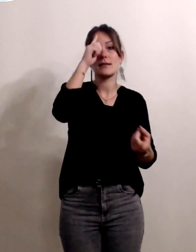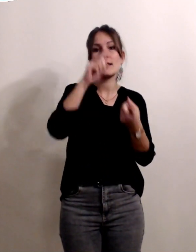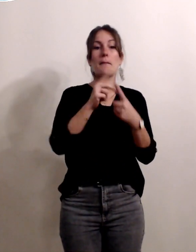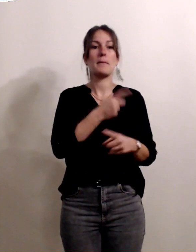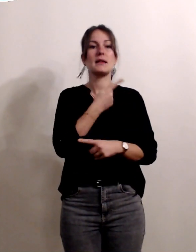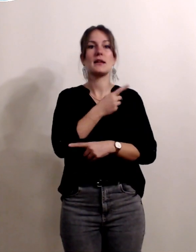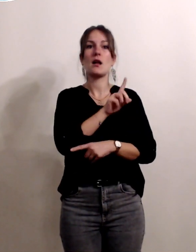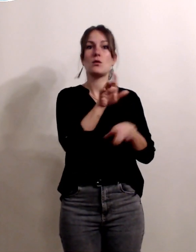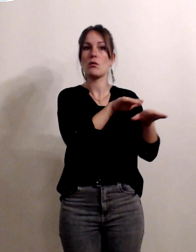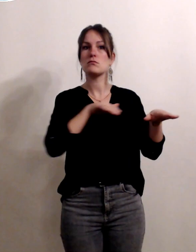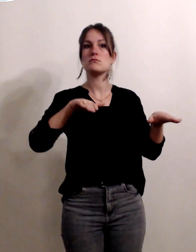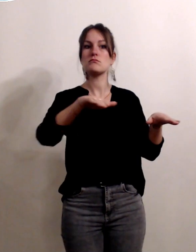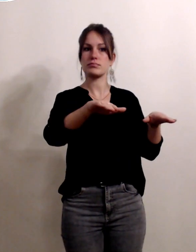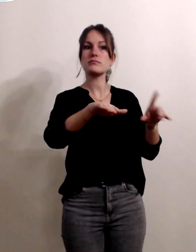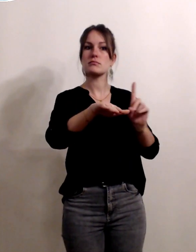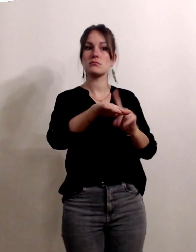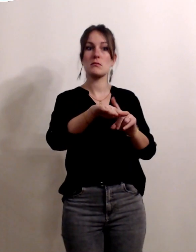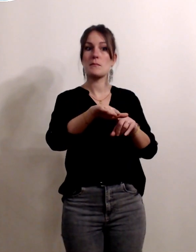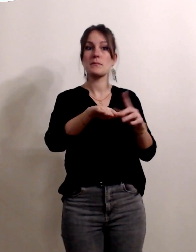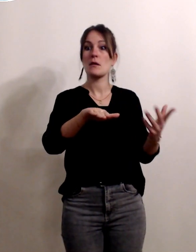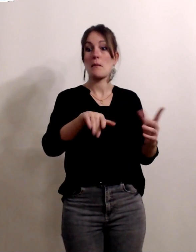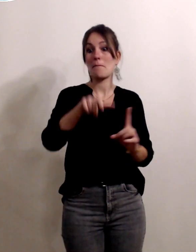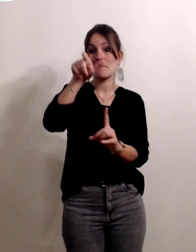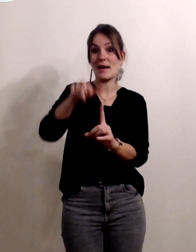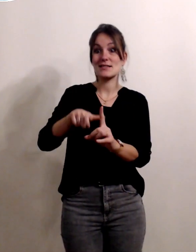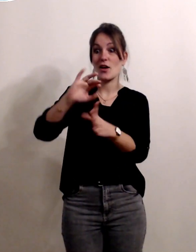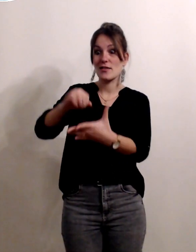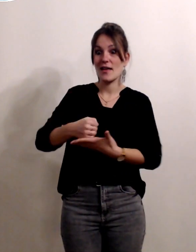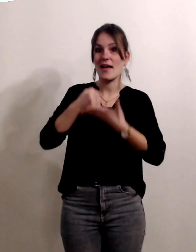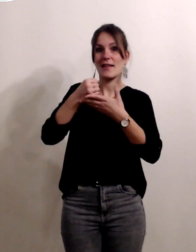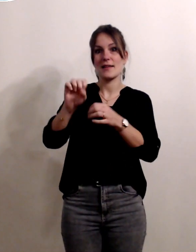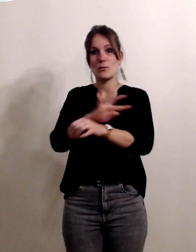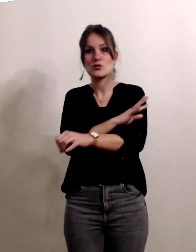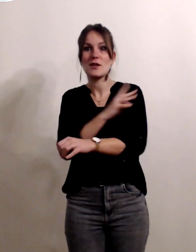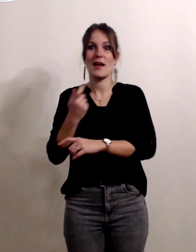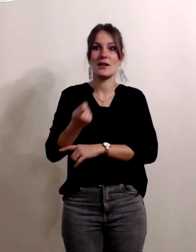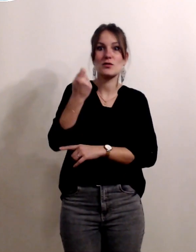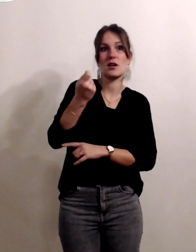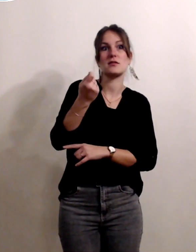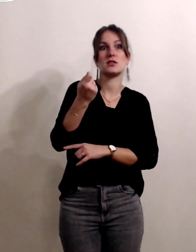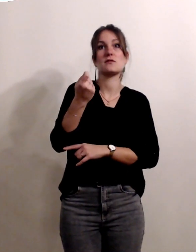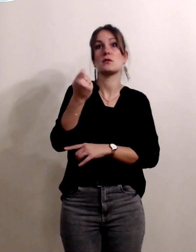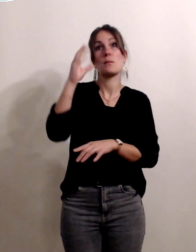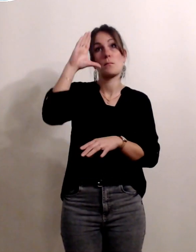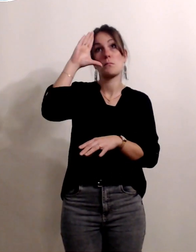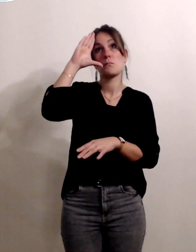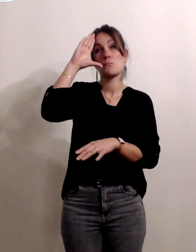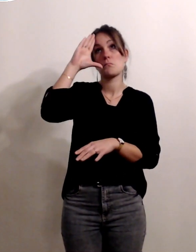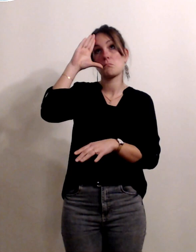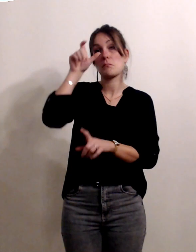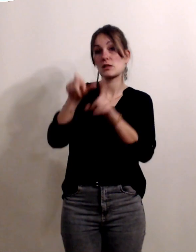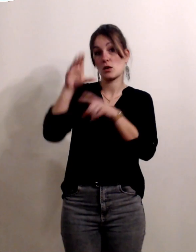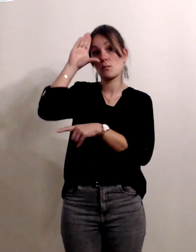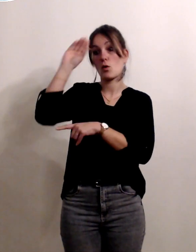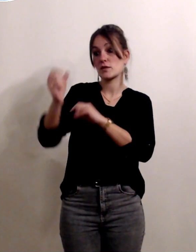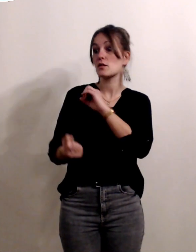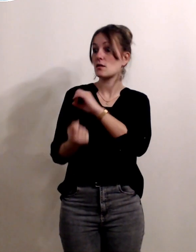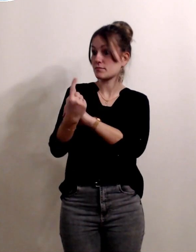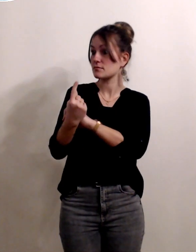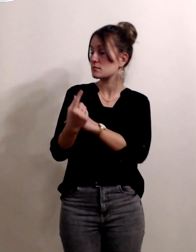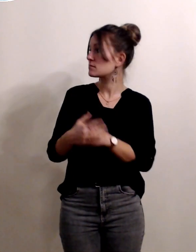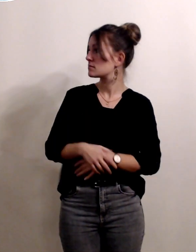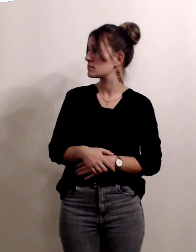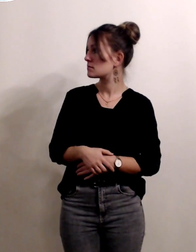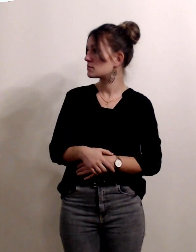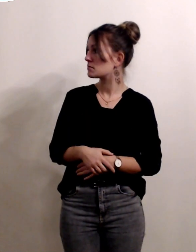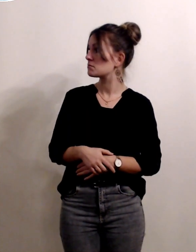médical du tout mais vraiment sur un soutien émotionnel et éducatif des professions émergentes mais qui arrivent de plus